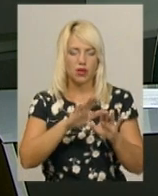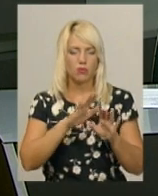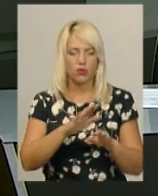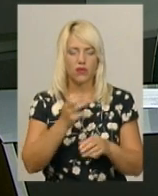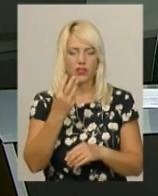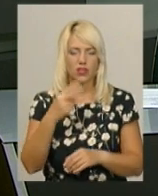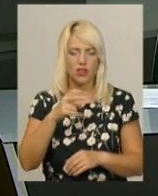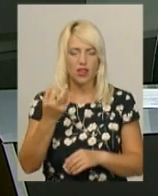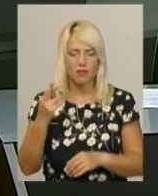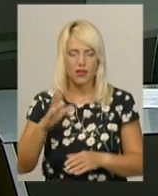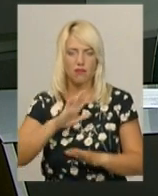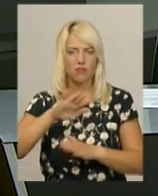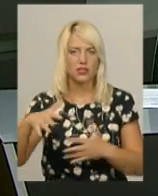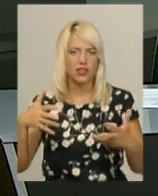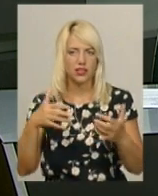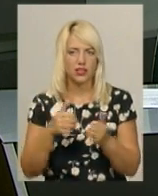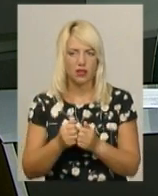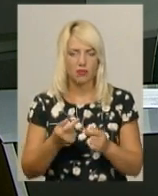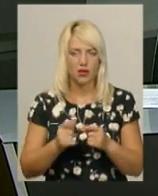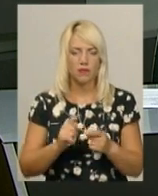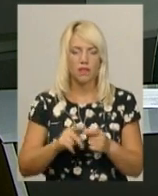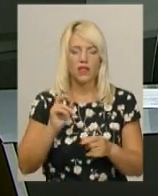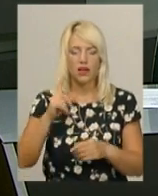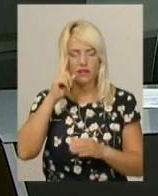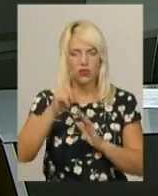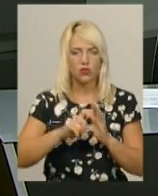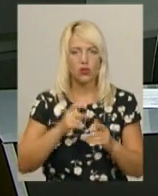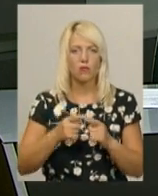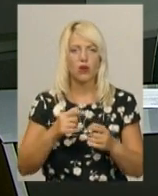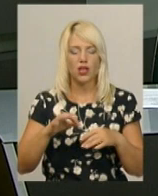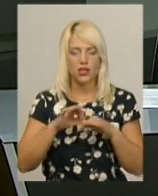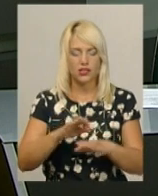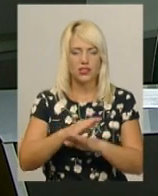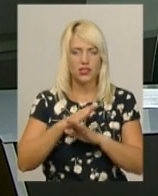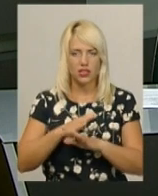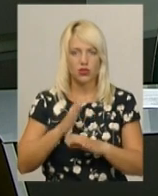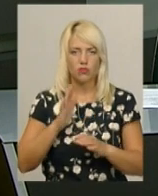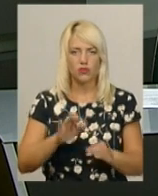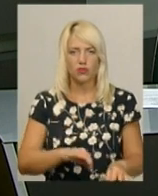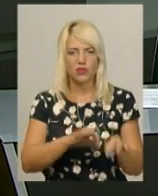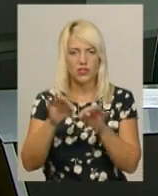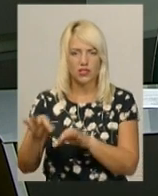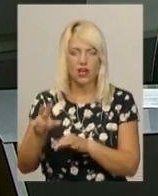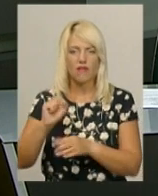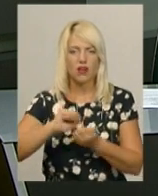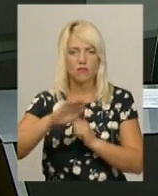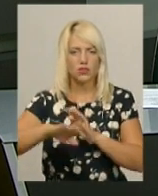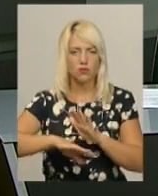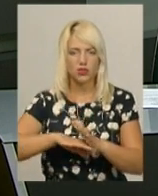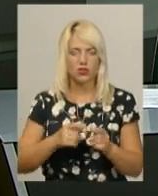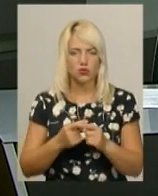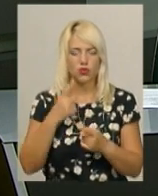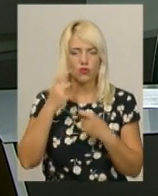ДТП. Як нам стало відомо, тіло загиблого в зоні операції об'єднаних сил Богдана Блінчука везуть до Кам'янця-Подільського. Цю